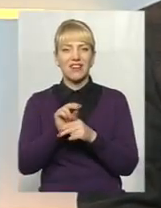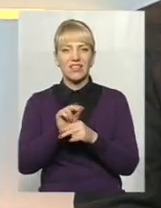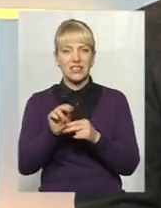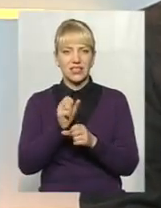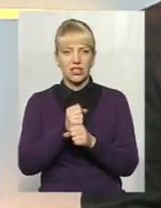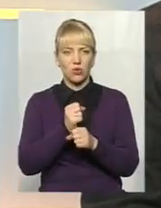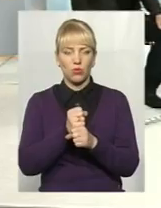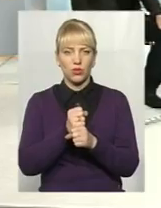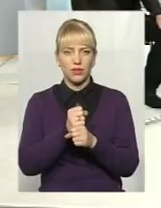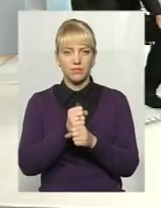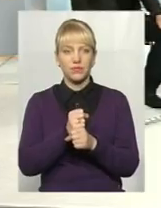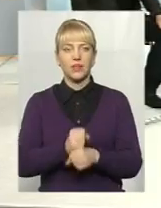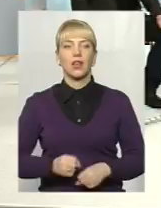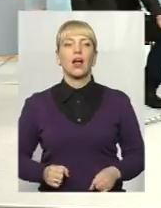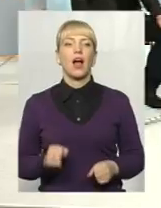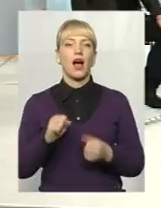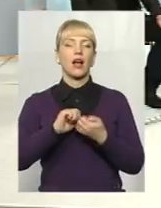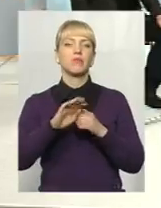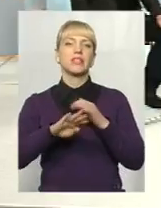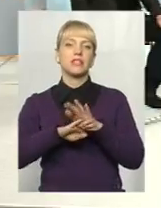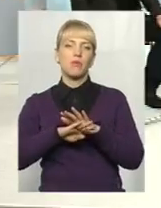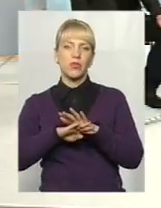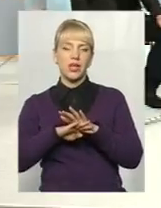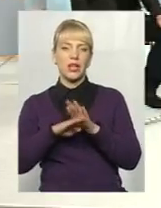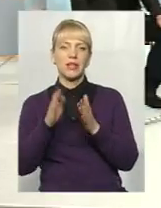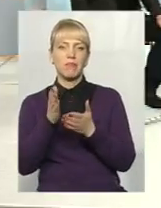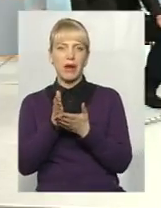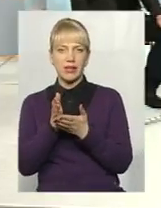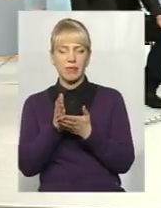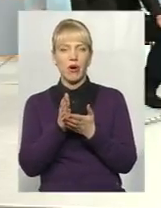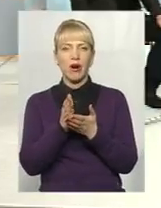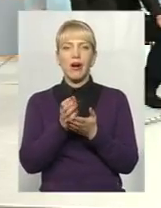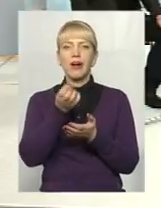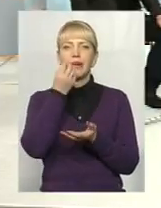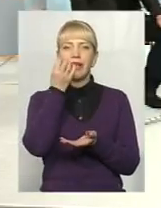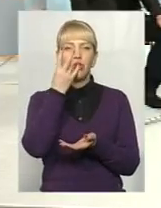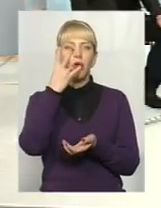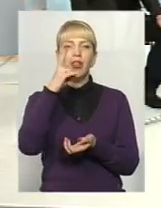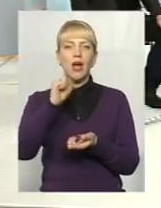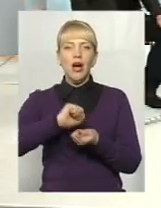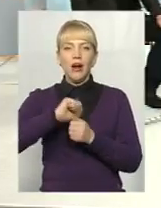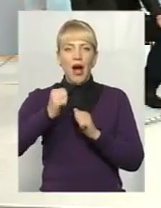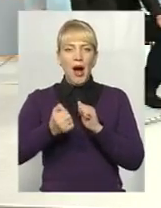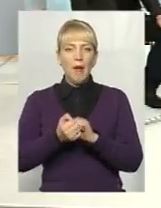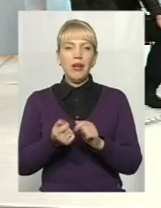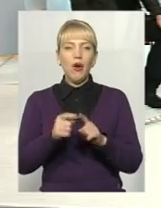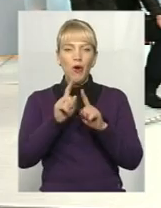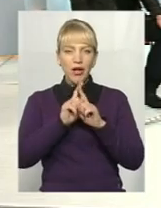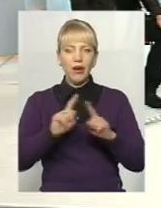експедиціях. А Кам'янець Подільський, маємо квітку на камені, унікальну